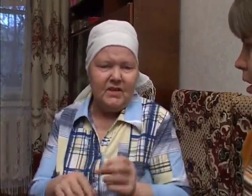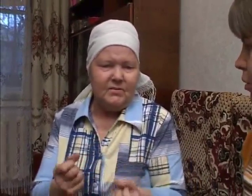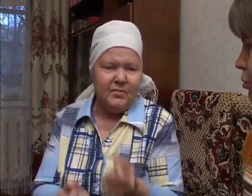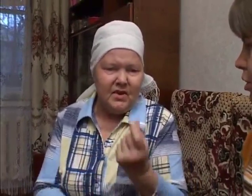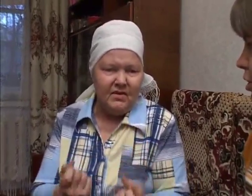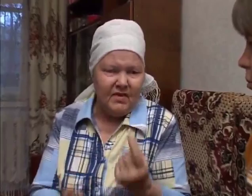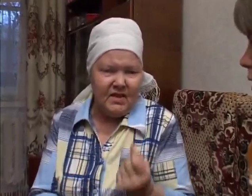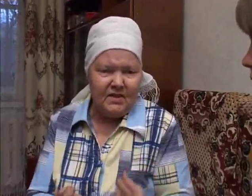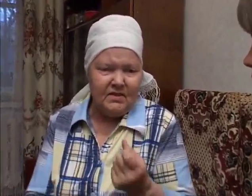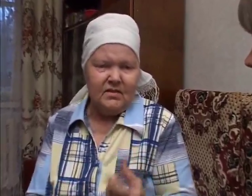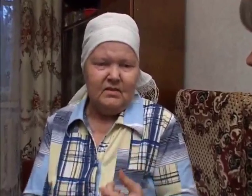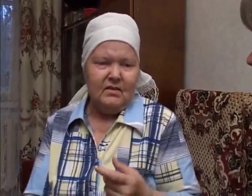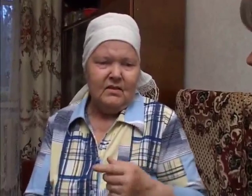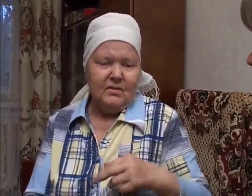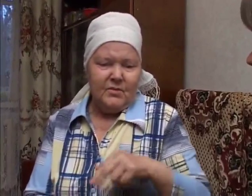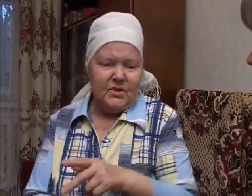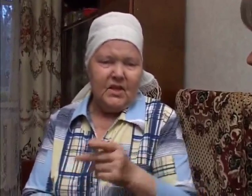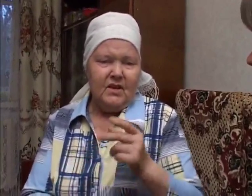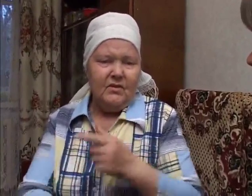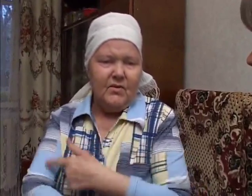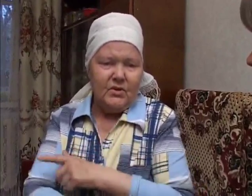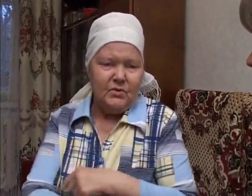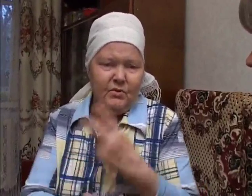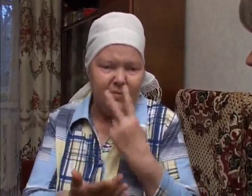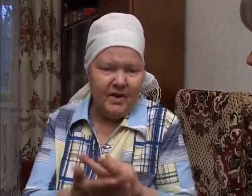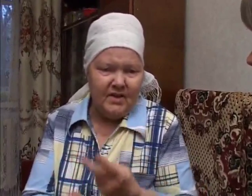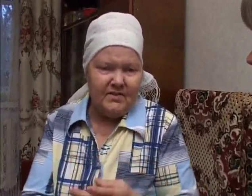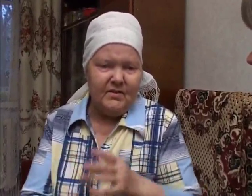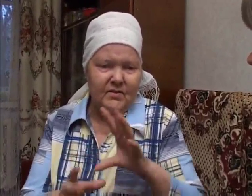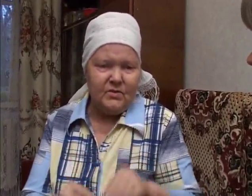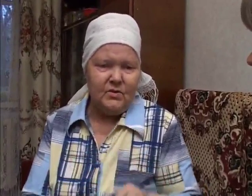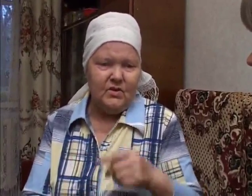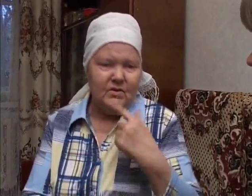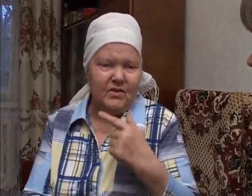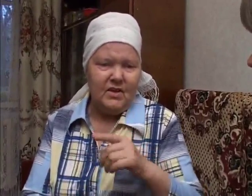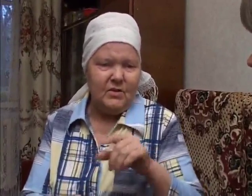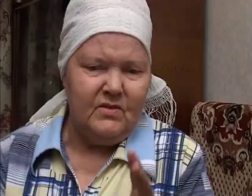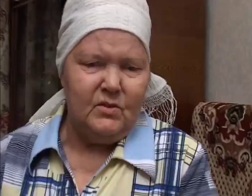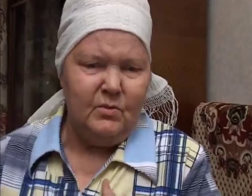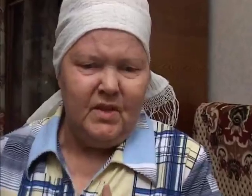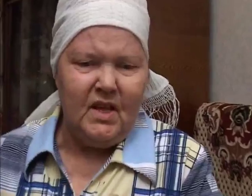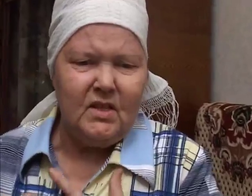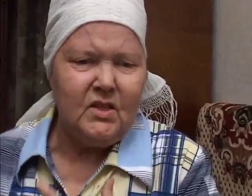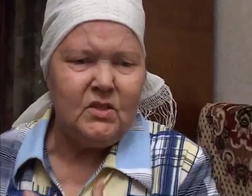А потом я начала болеть. Начались признаки болезни. Я пошла к врачу, показала себя.